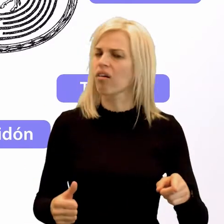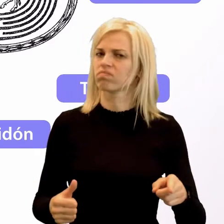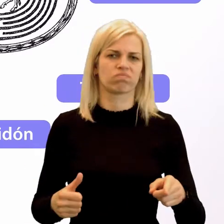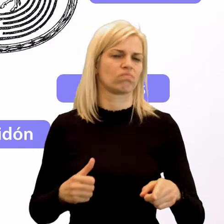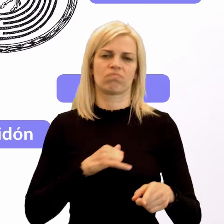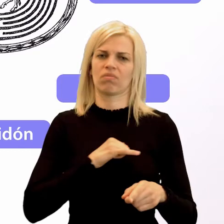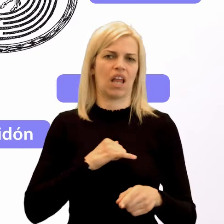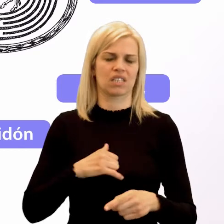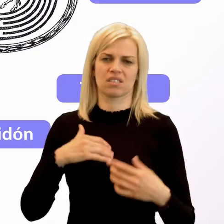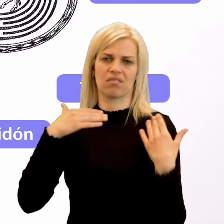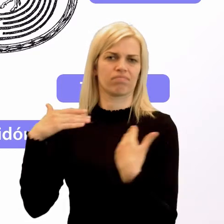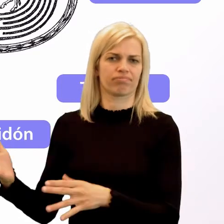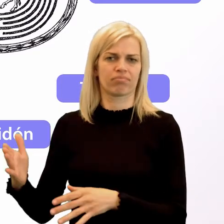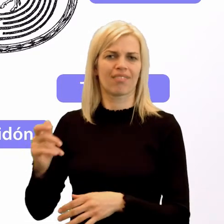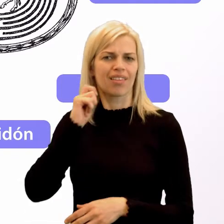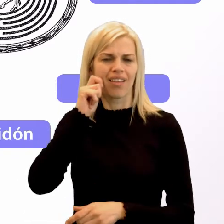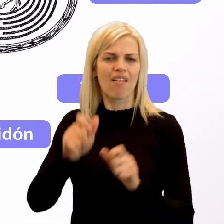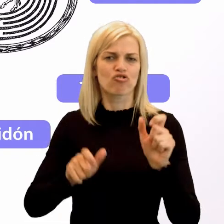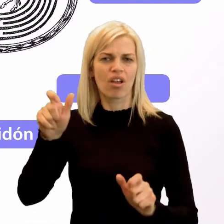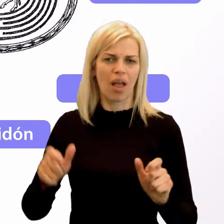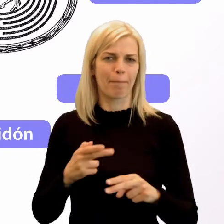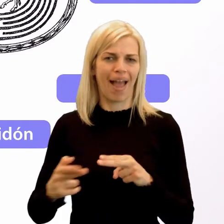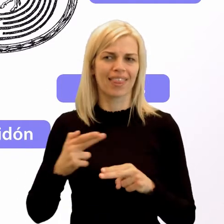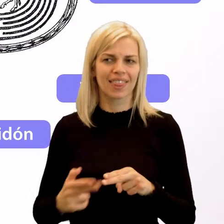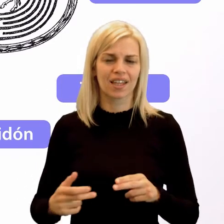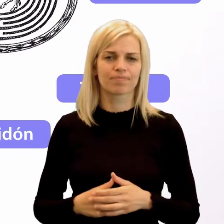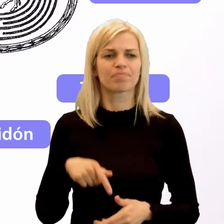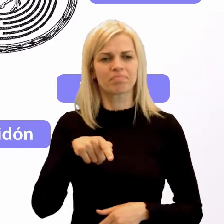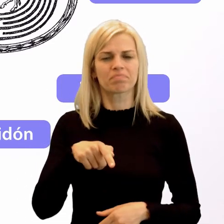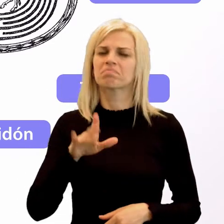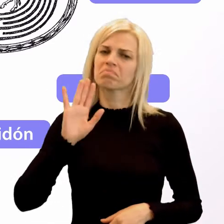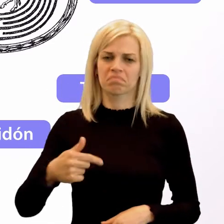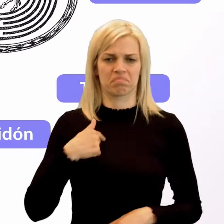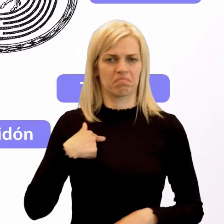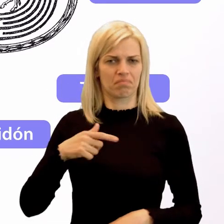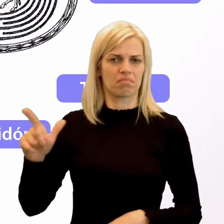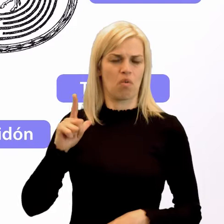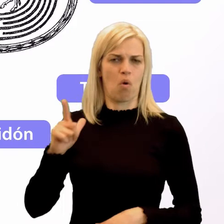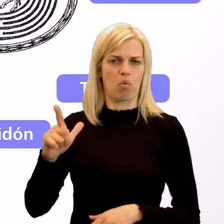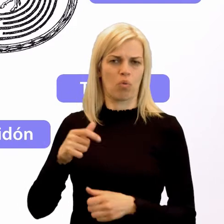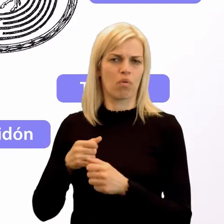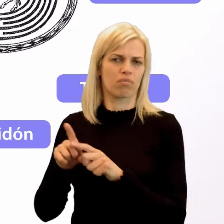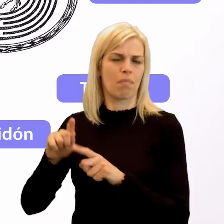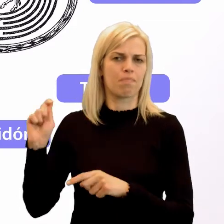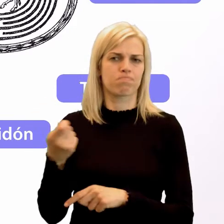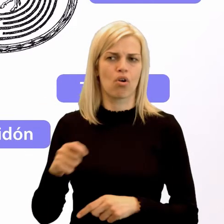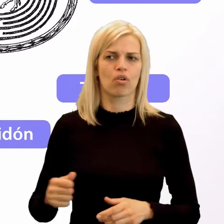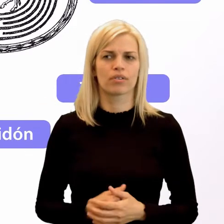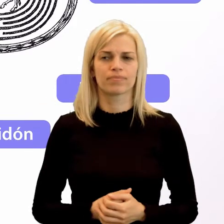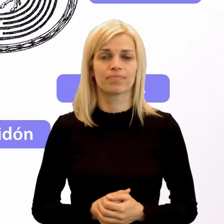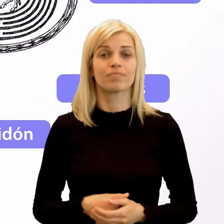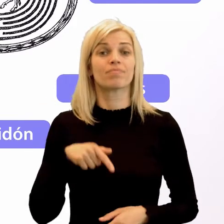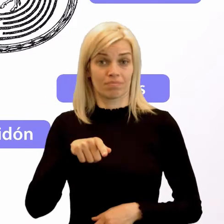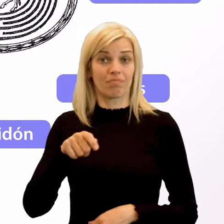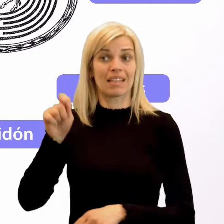Mínotaurom. To sa mu podarilo, lenže nešlo len o to, zabiť Mínotaura. Tézeus sa